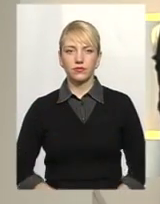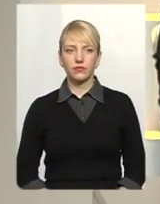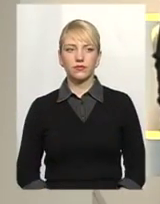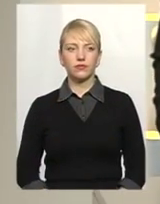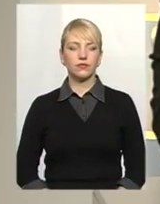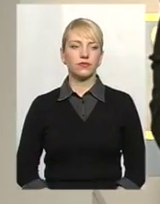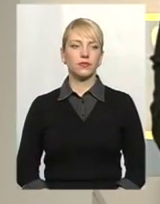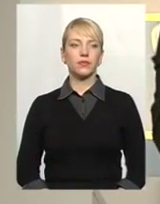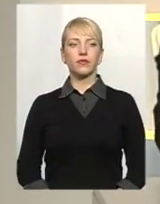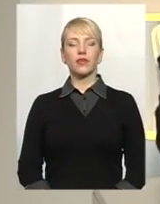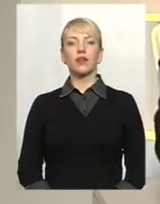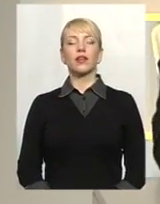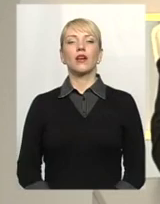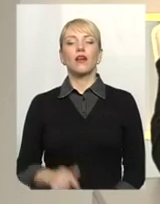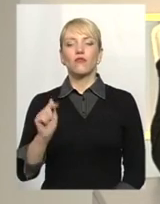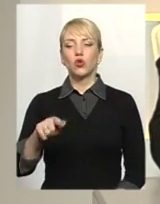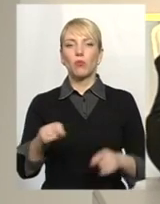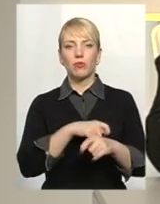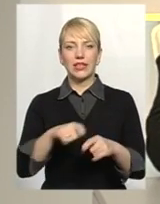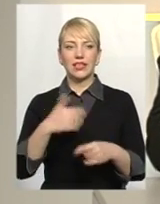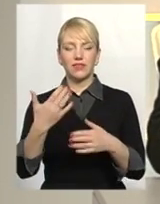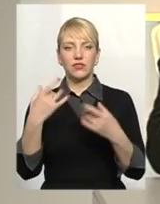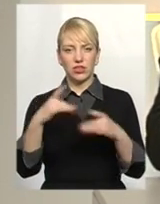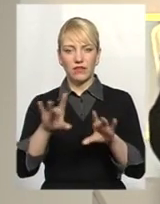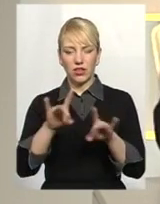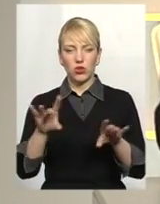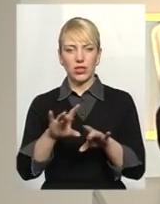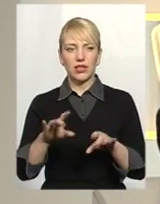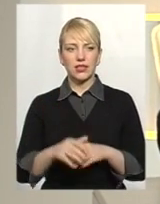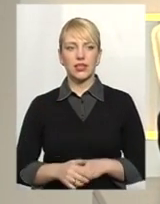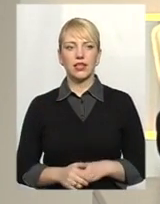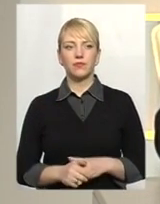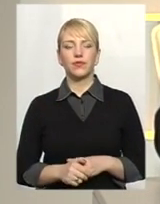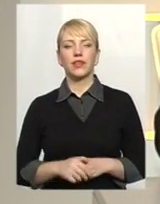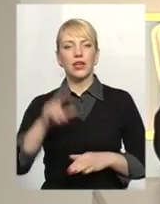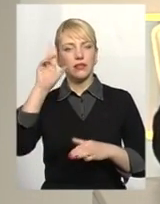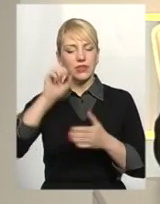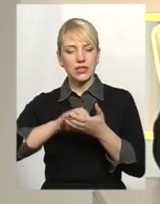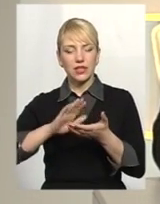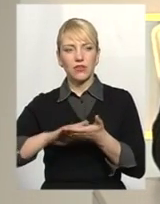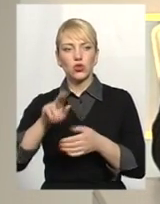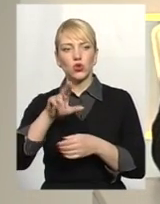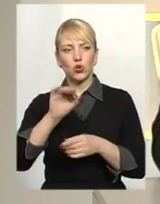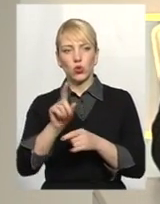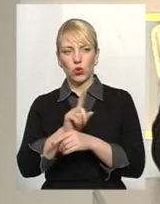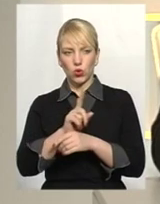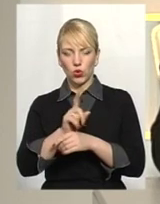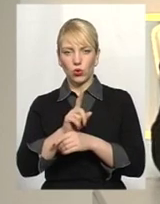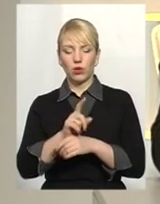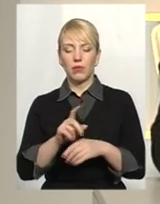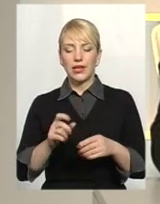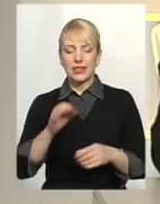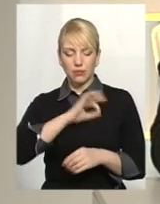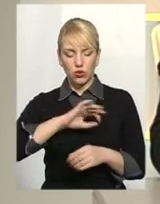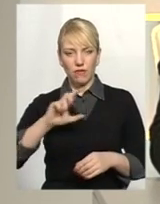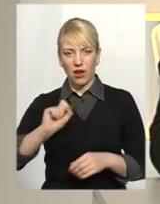Ну от, власне, в цьому матеріалі ви вже давали роз'яснення в цифрах щодо норм споживання газу для